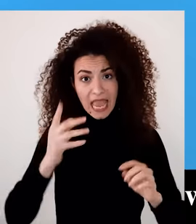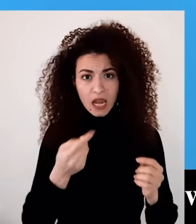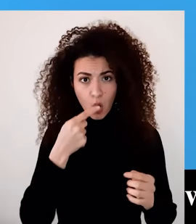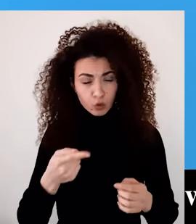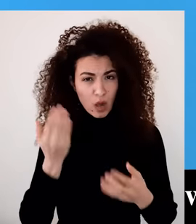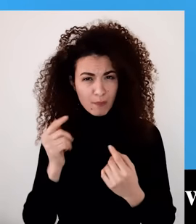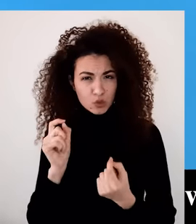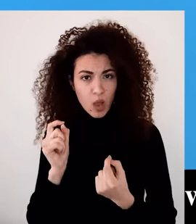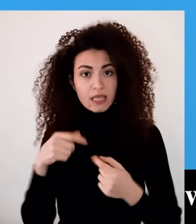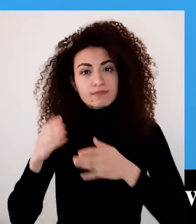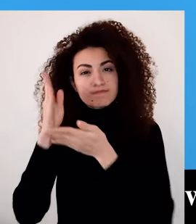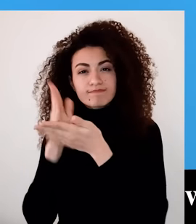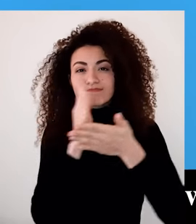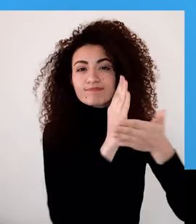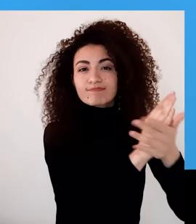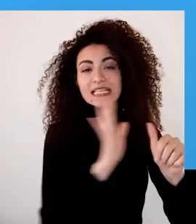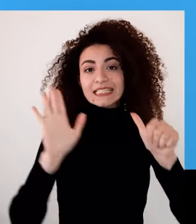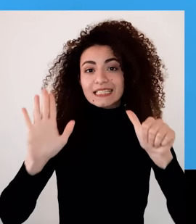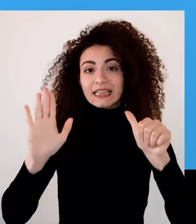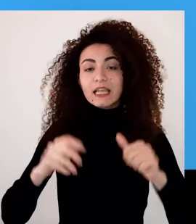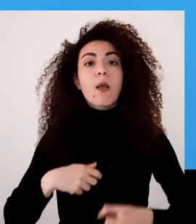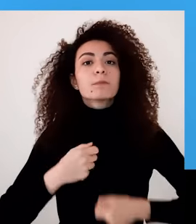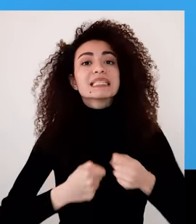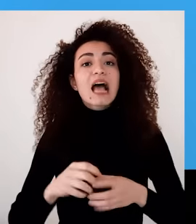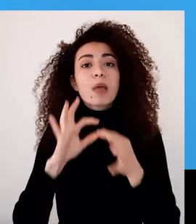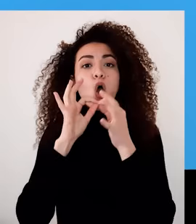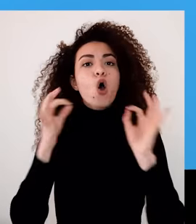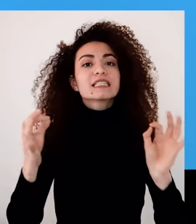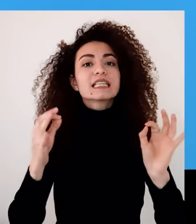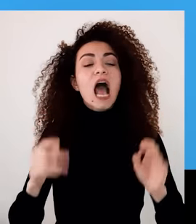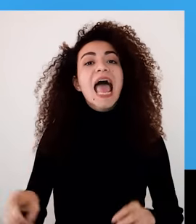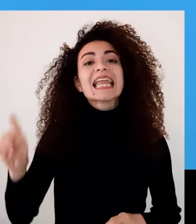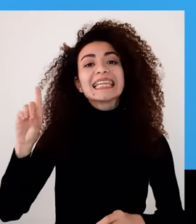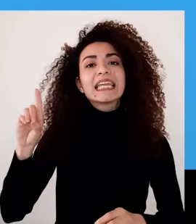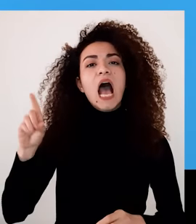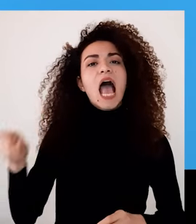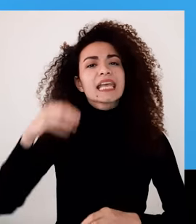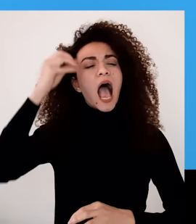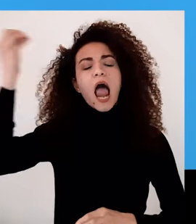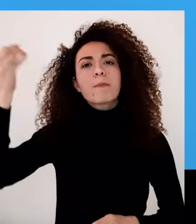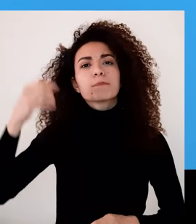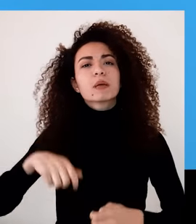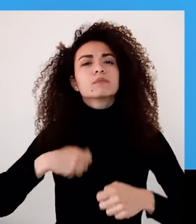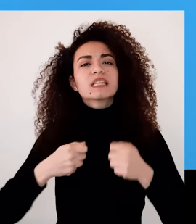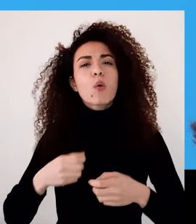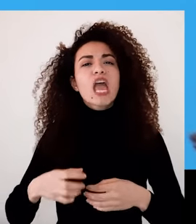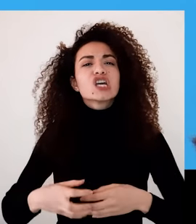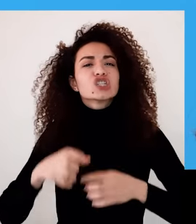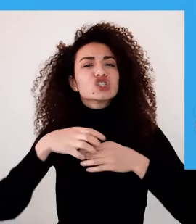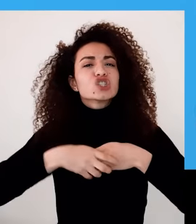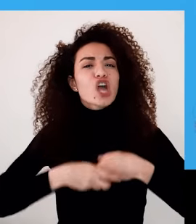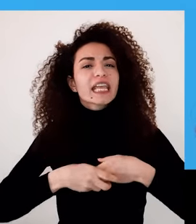هيدول الجملتين لستة أقسام مستعينين بحلم دينا بإنشاء وكالة سفر دامجة كمثل تطبيقه